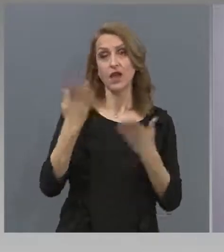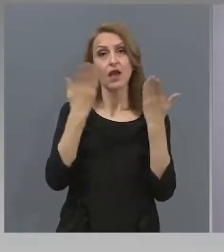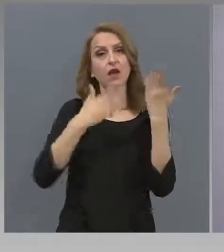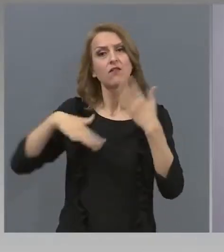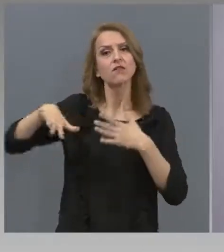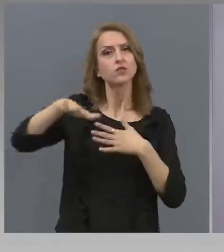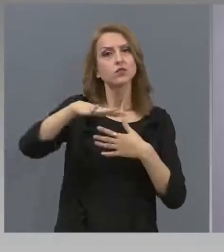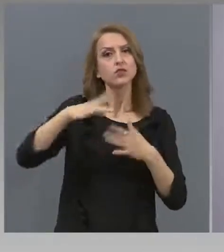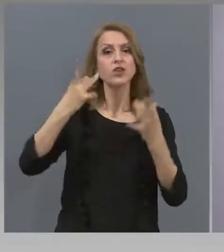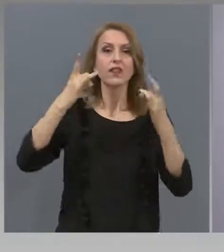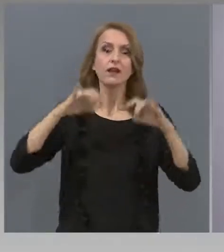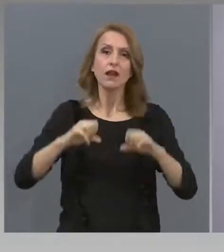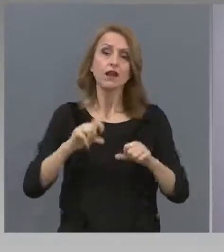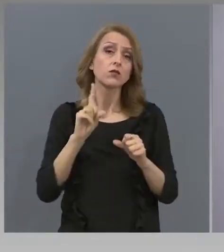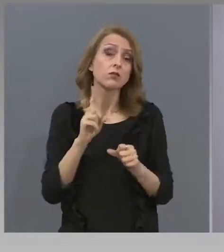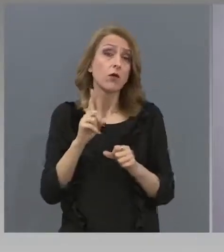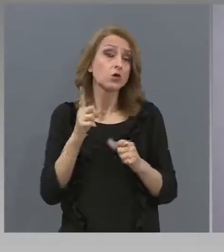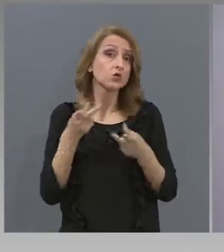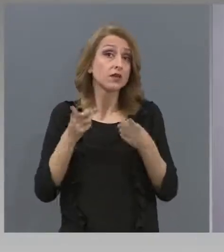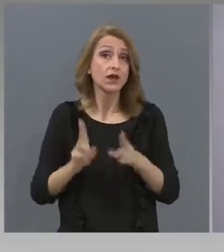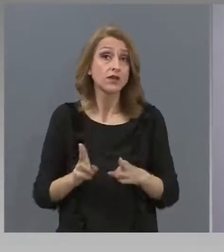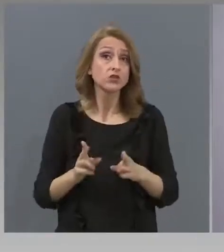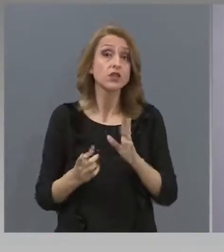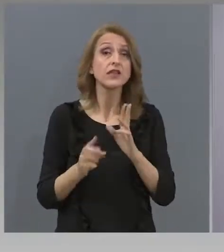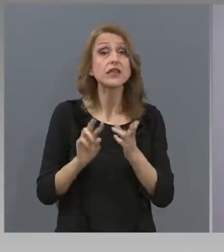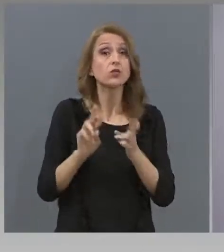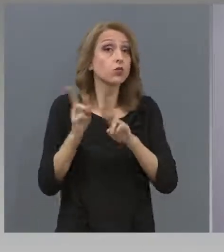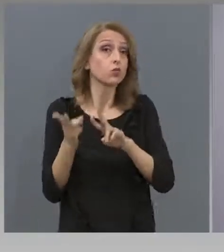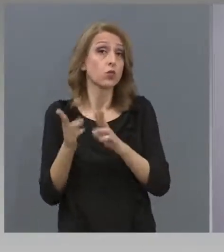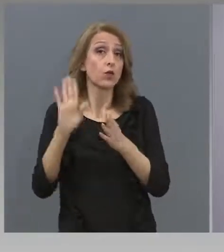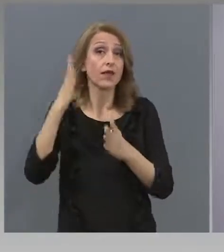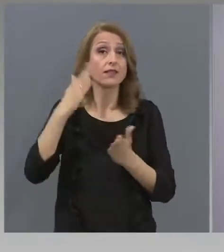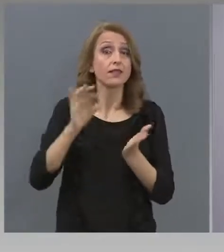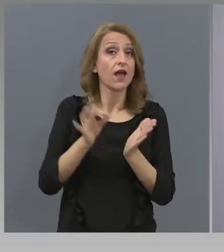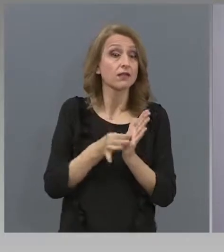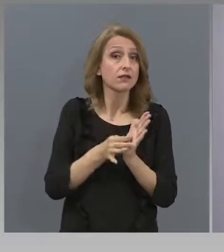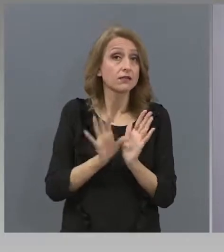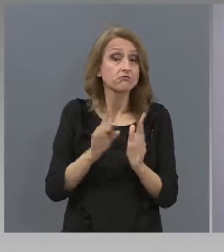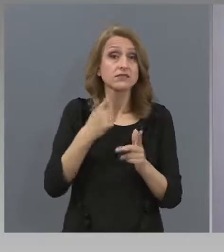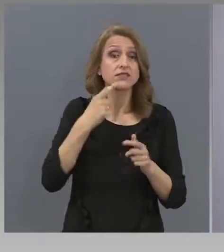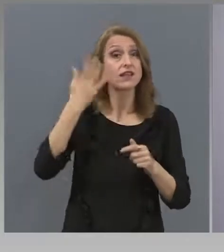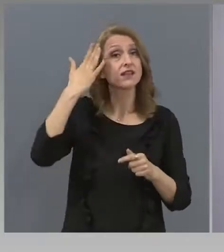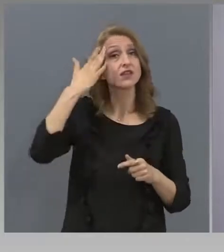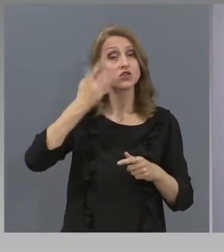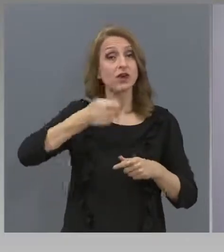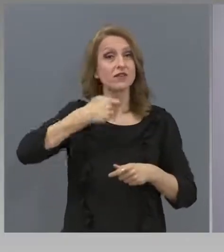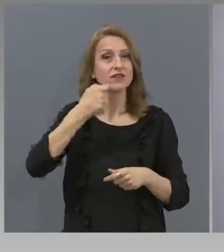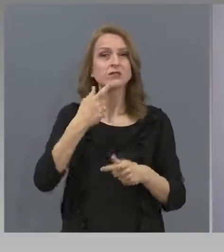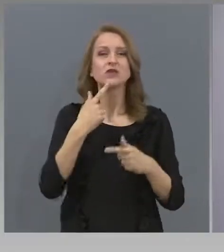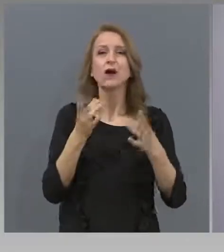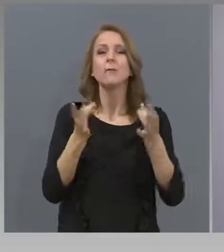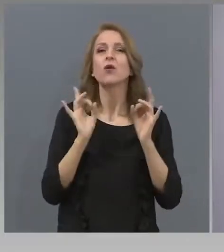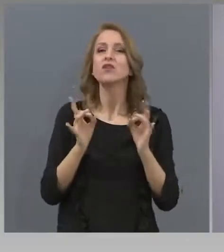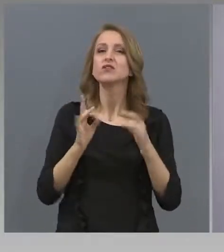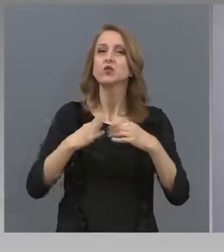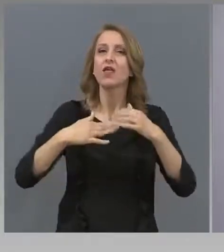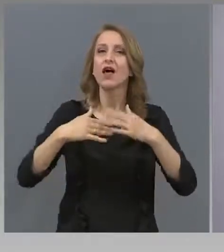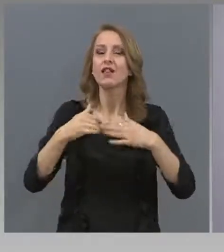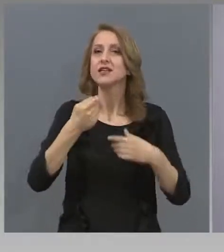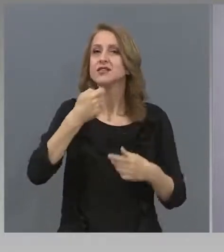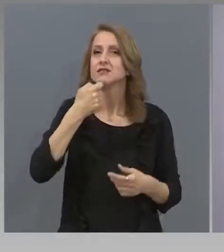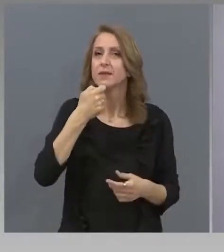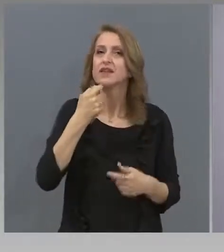директорите могат да определят и нови дати за държавните изпити за предобиване на професионална квалификация по практика.